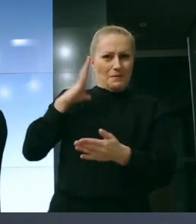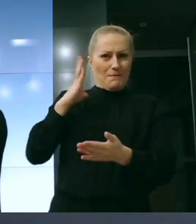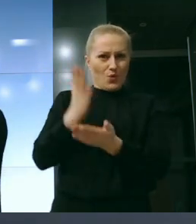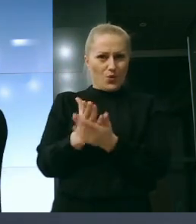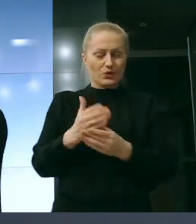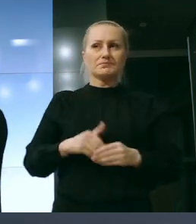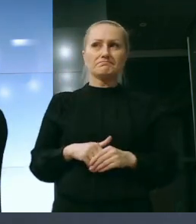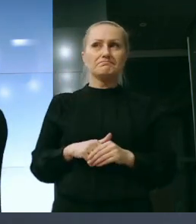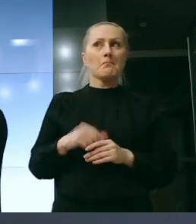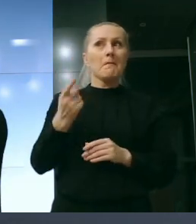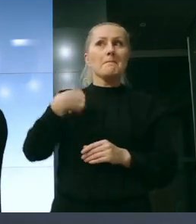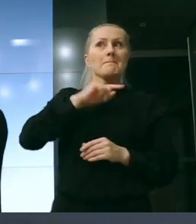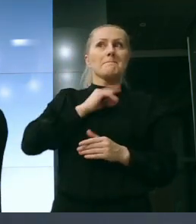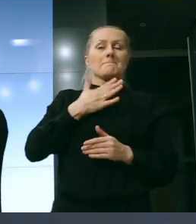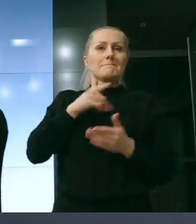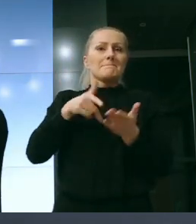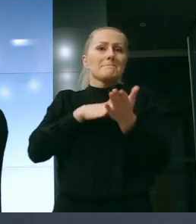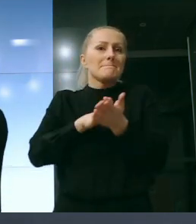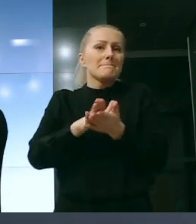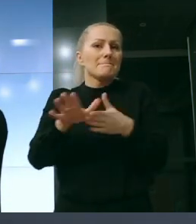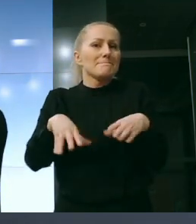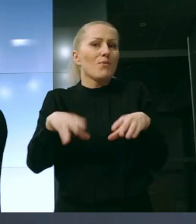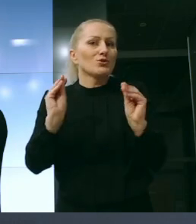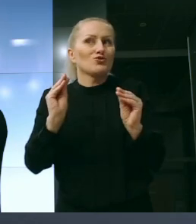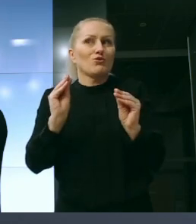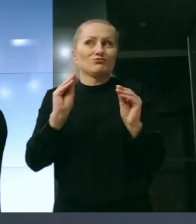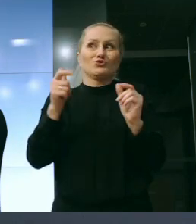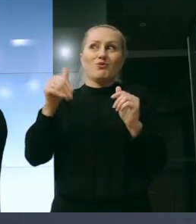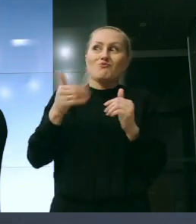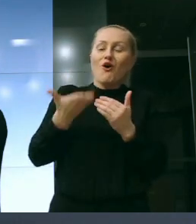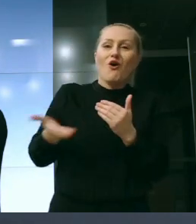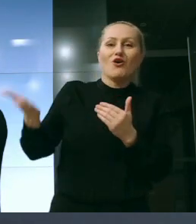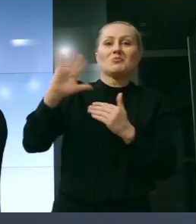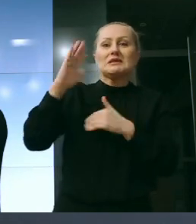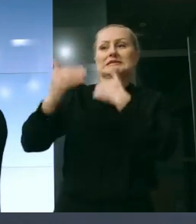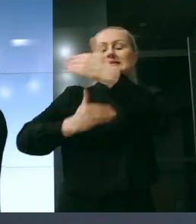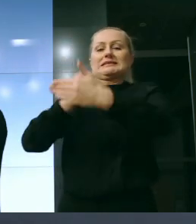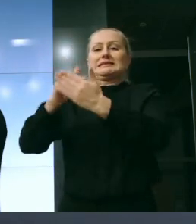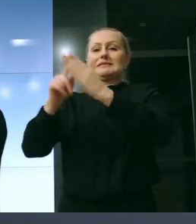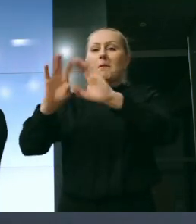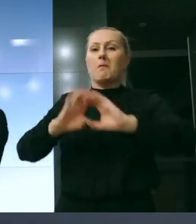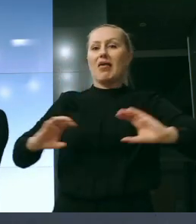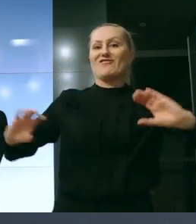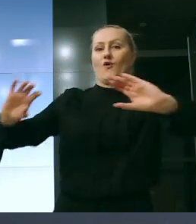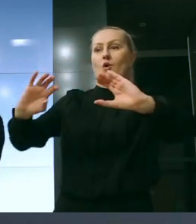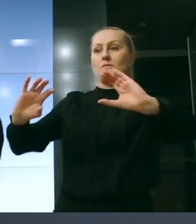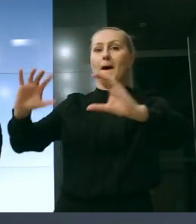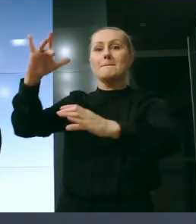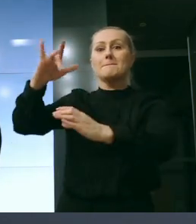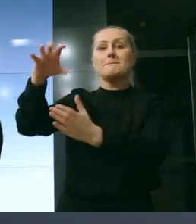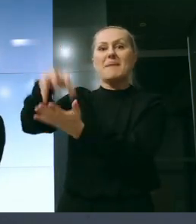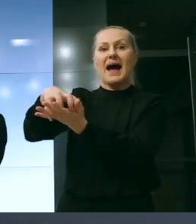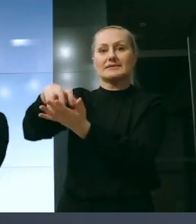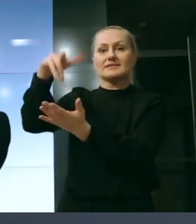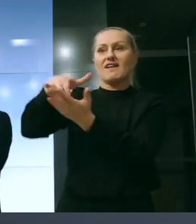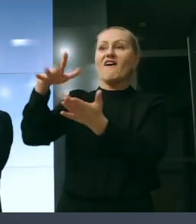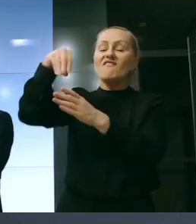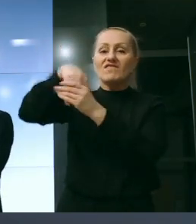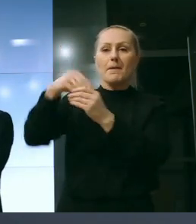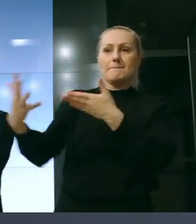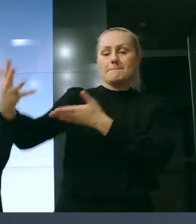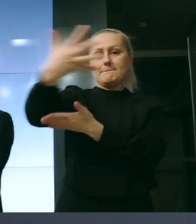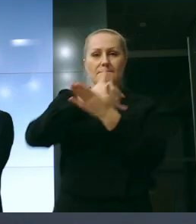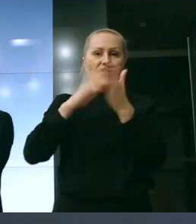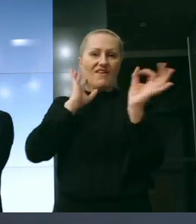Mamy zalążek czegoś, co będzie możliwe, że stanowiło pewną platformę, pewną bazę zbierania informacji na rynku w Polsce.